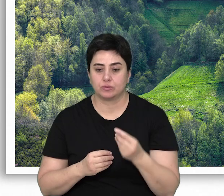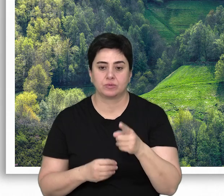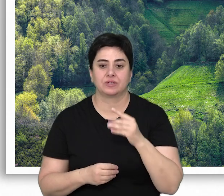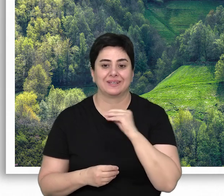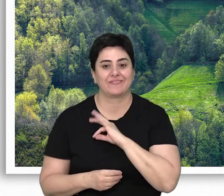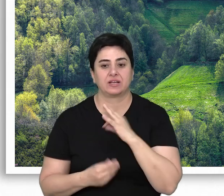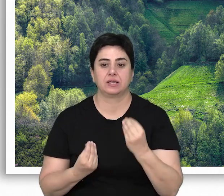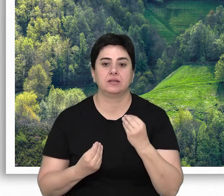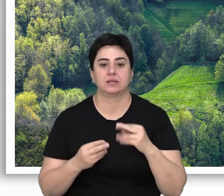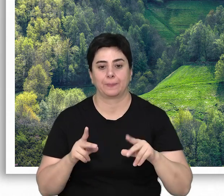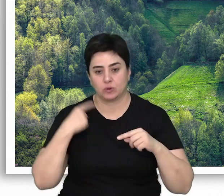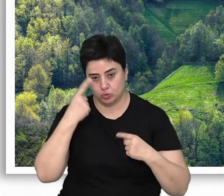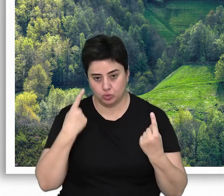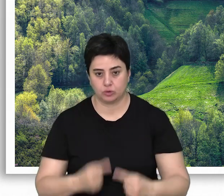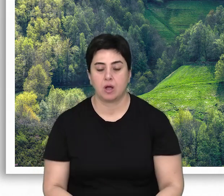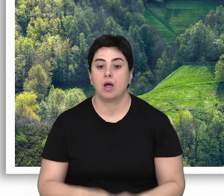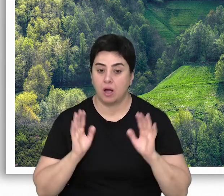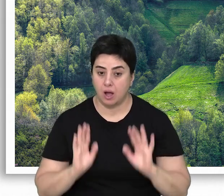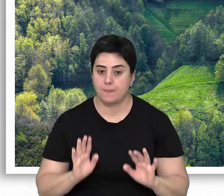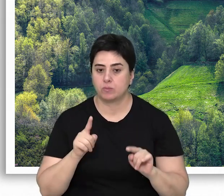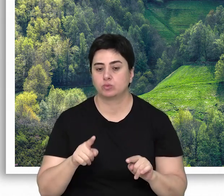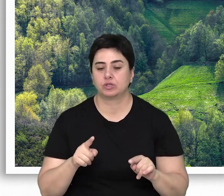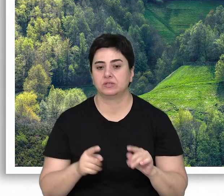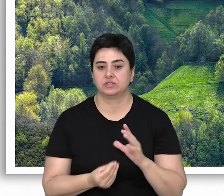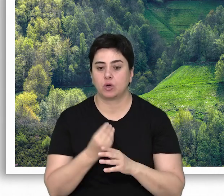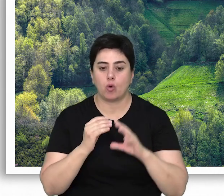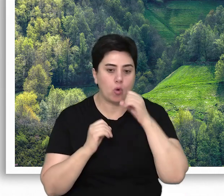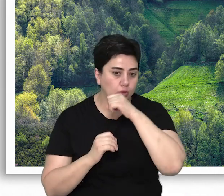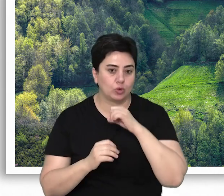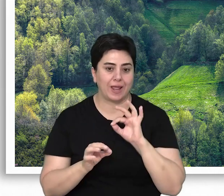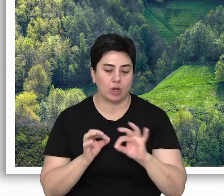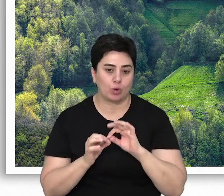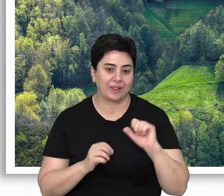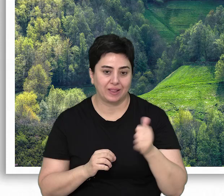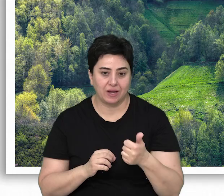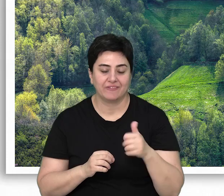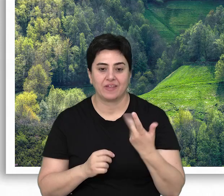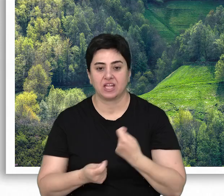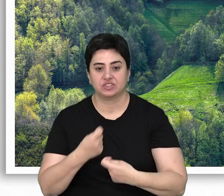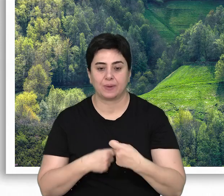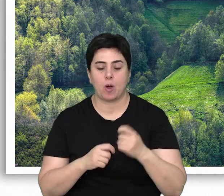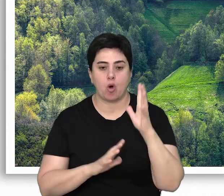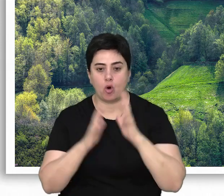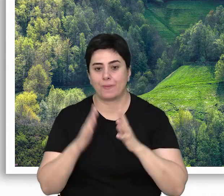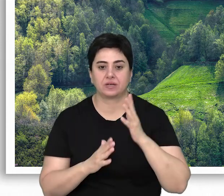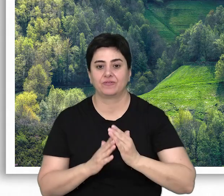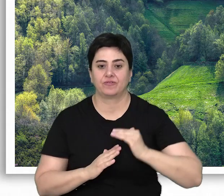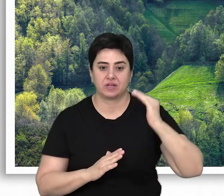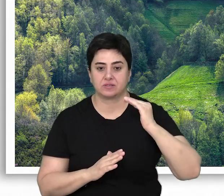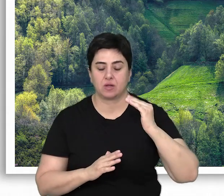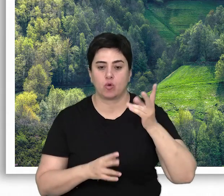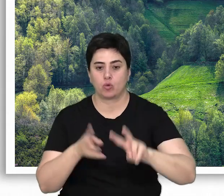olursa o kadar iyi olur şeklindedir. Ancak burada çıkarılacak odunun ekonomik değeri ve işletme ormanında